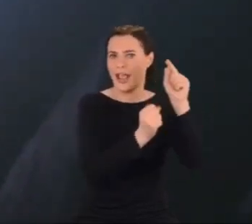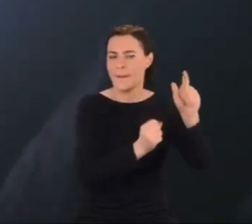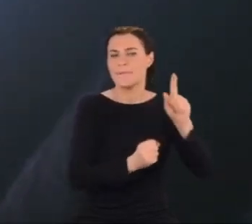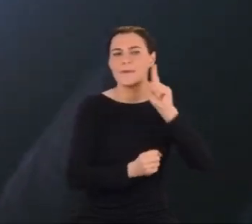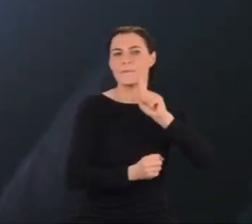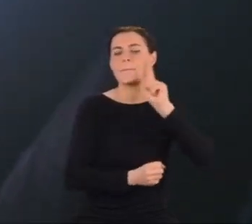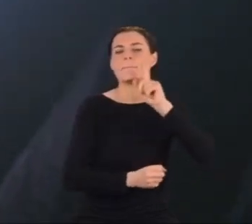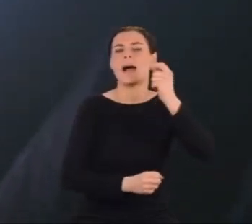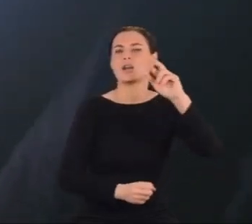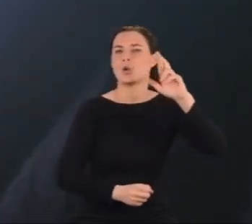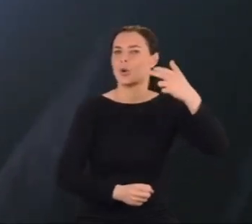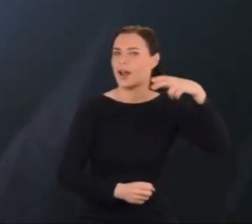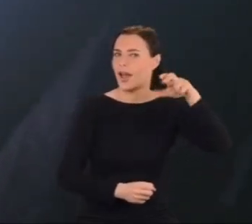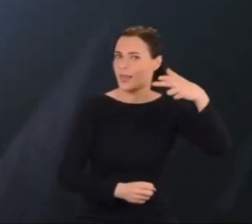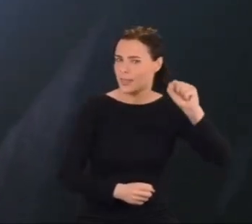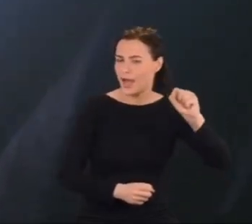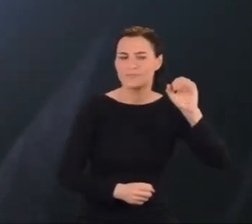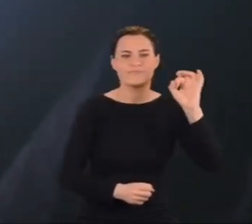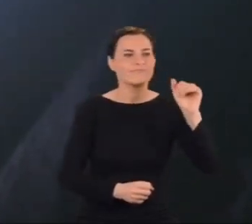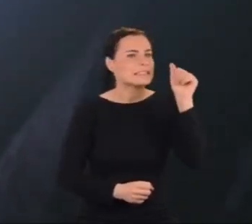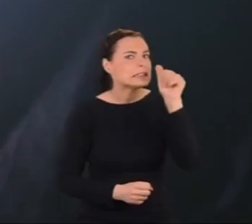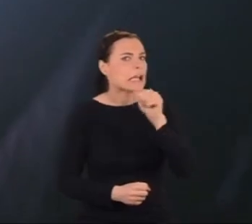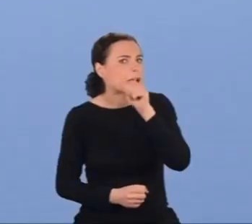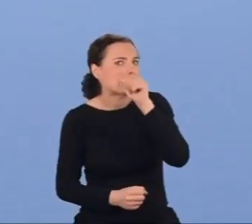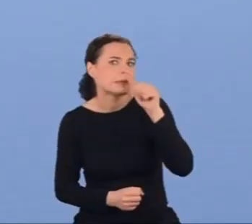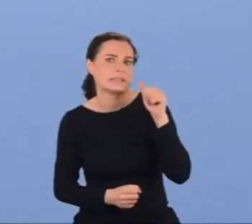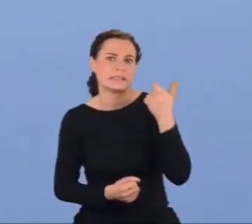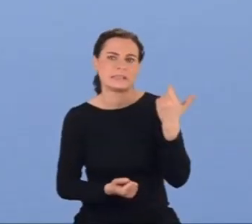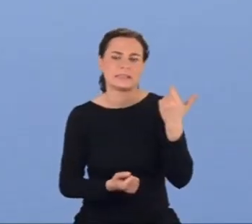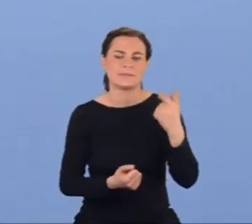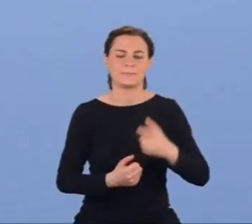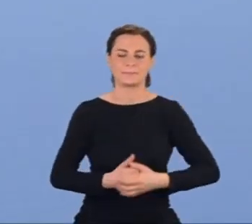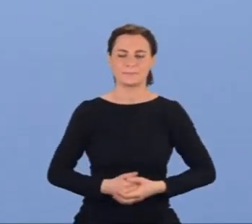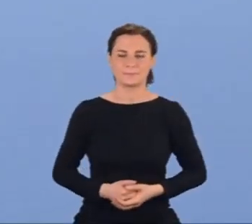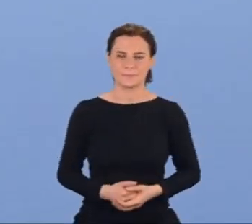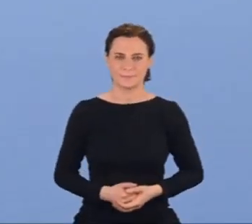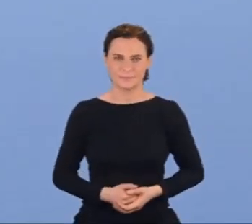których istnienie zgadywał. Tajemniczych, zagadkowych, nieuchwytnych.